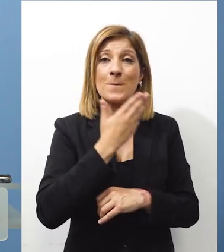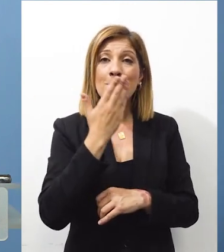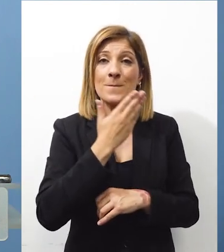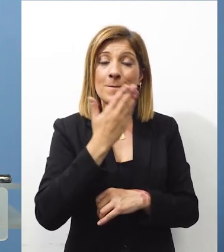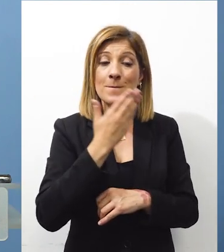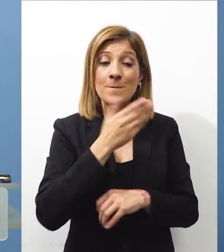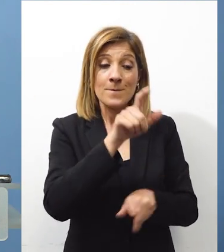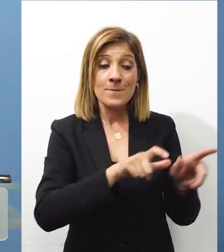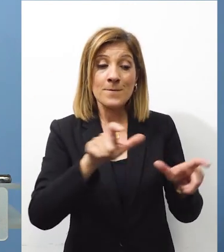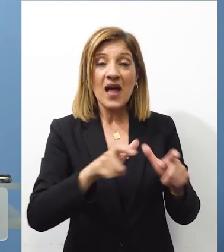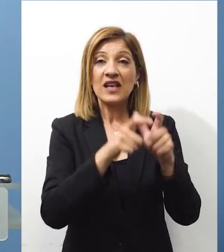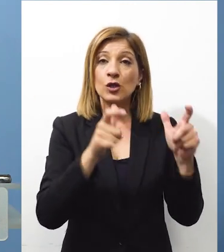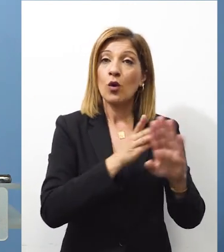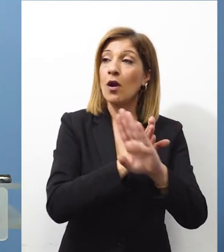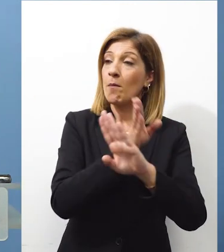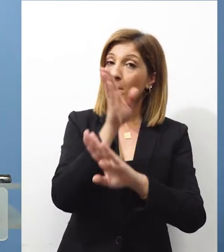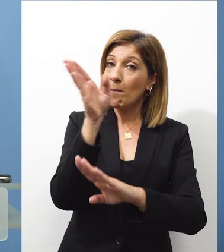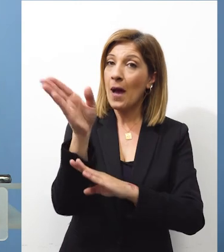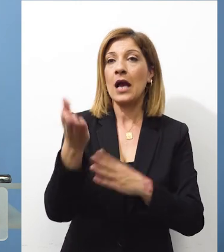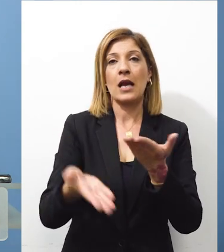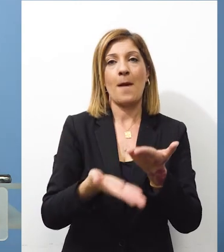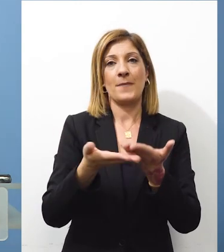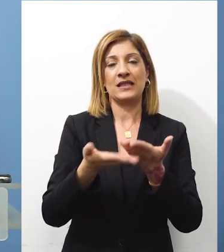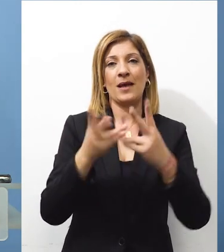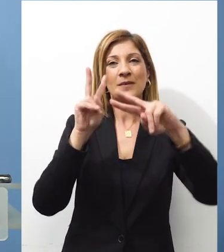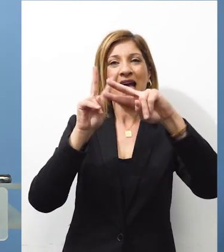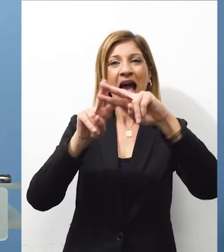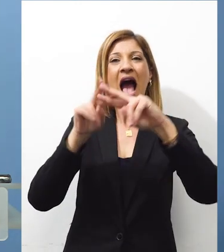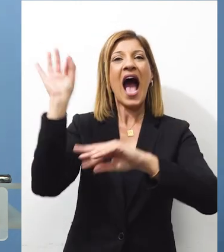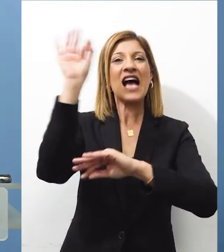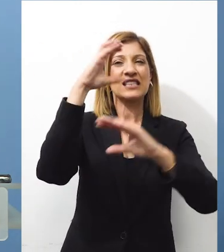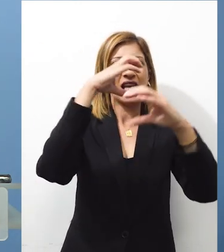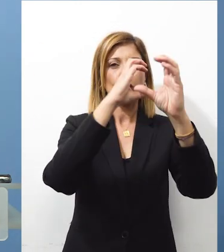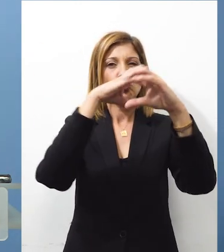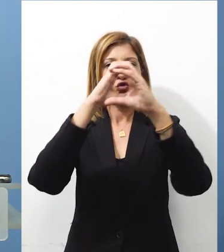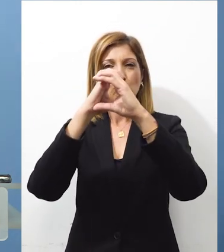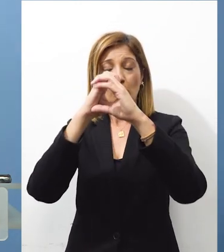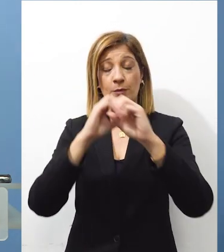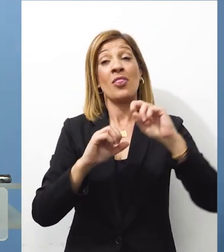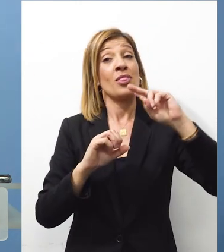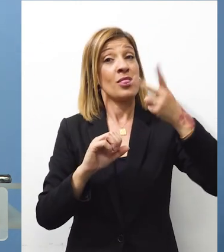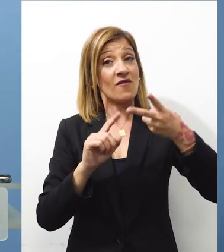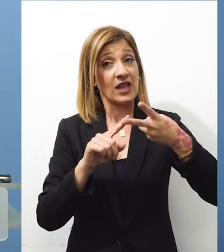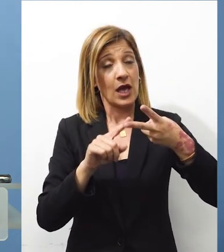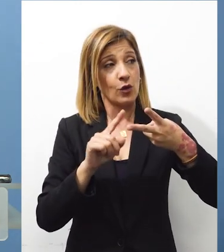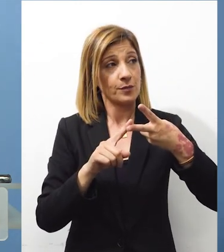τακτική βάση επισκέπτονται αυτό το αστεροσκοπείο Ερώτημα δεύτερο